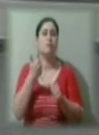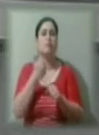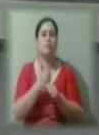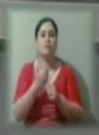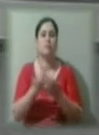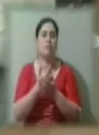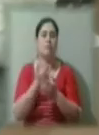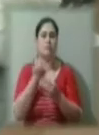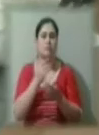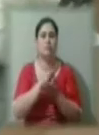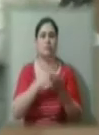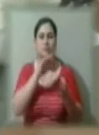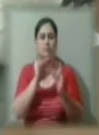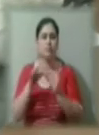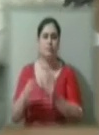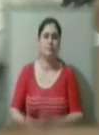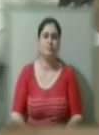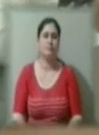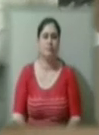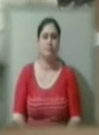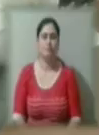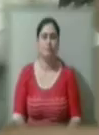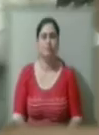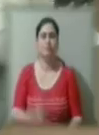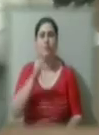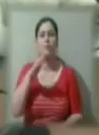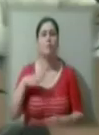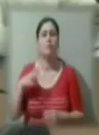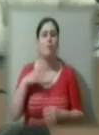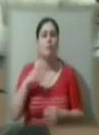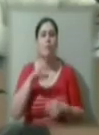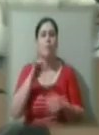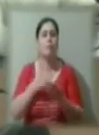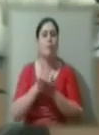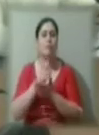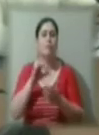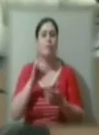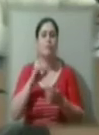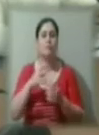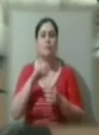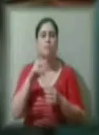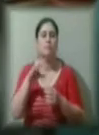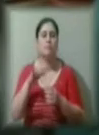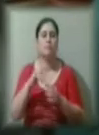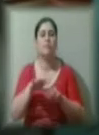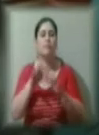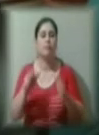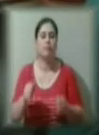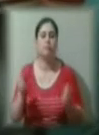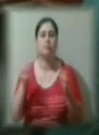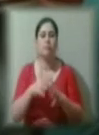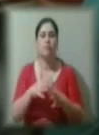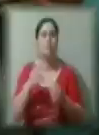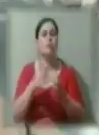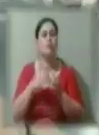такі. Колишні політв'язні представники Меджелісу та влада зібрали сьогодні у Херсоні. Зустріч присвятили